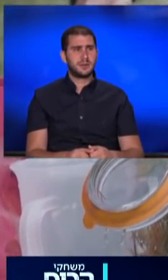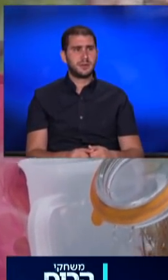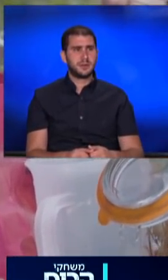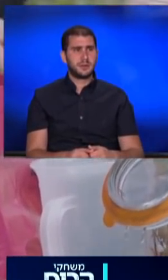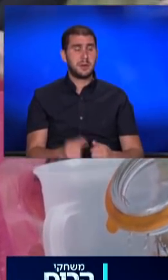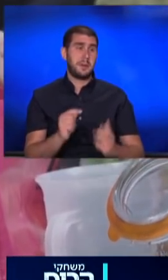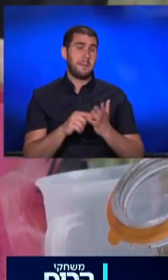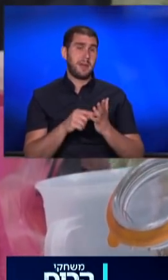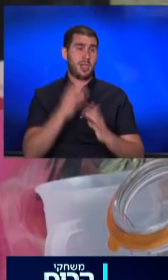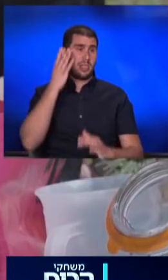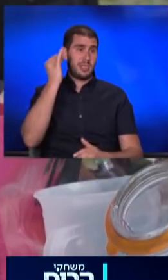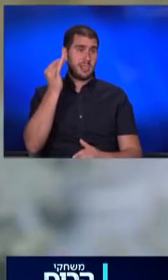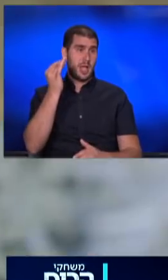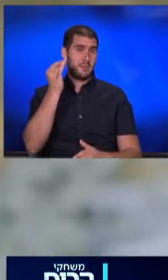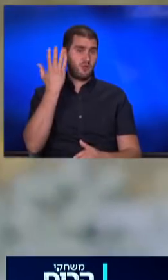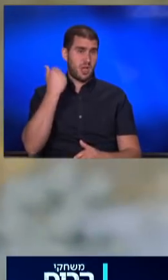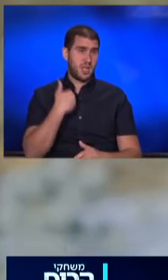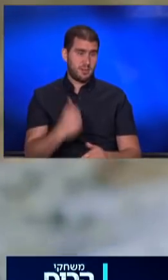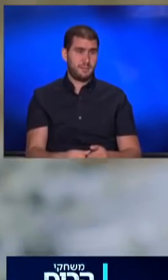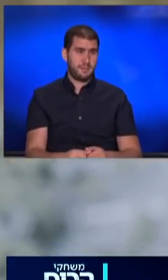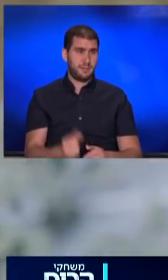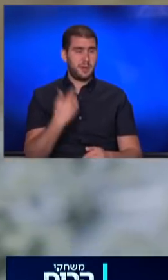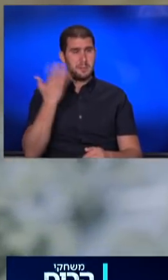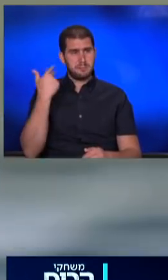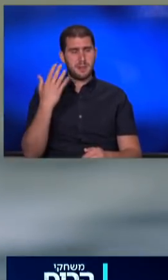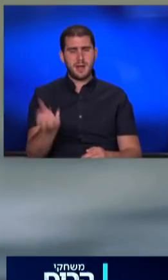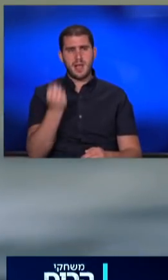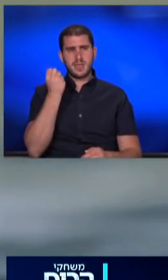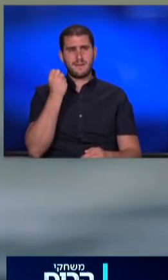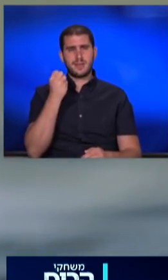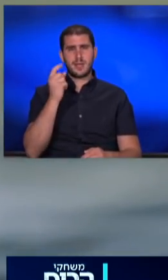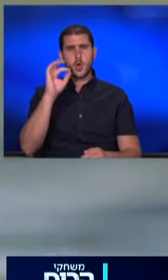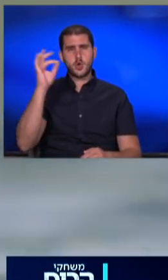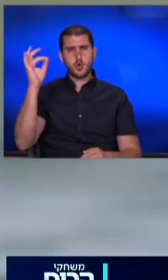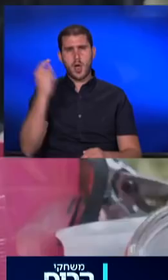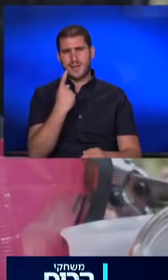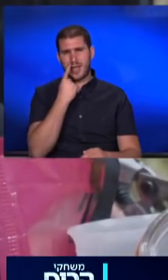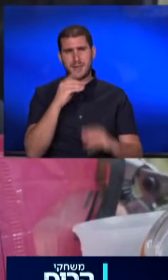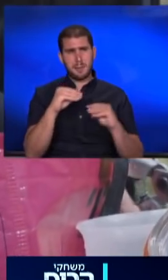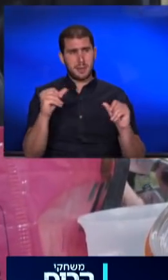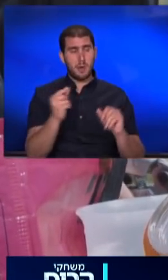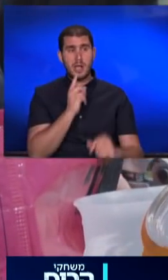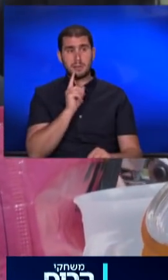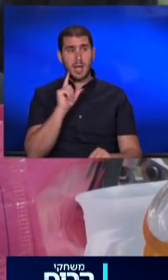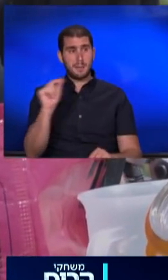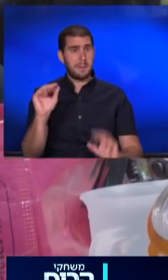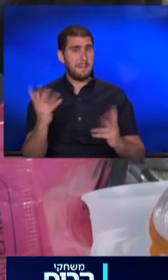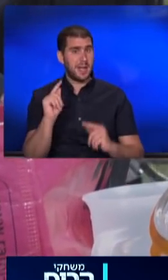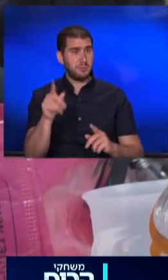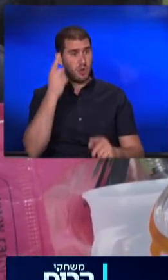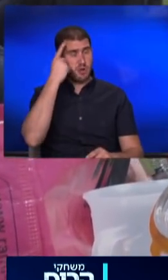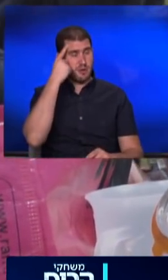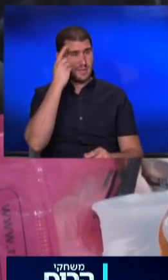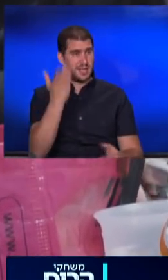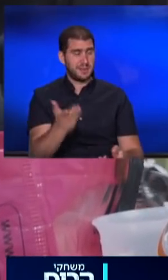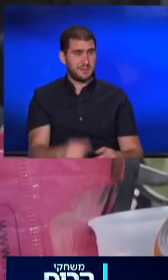בגדול בעקבות טראומה מסוימת שהייתה. כתבתי כוכב ריחני במדבר. לא הספקתי להגיע מהר כמו שחשבתי כשאני אגיע